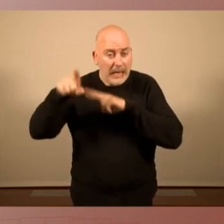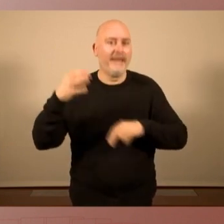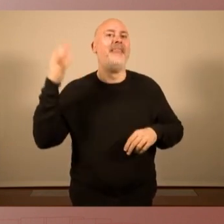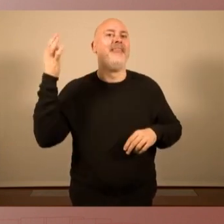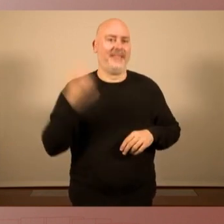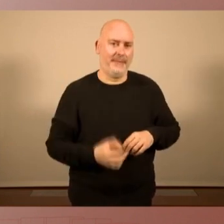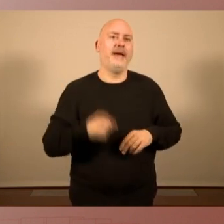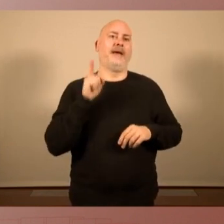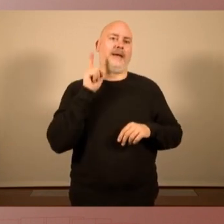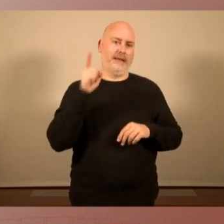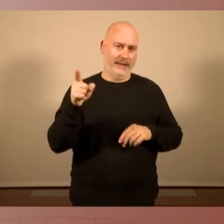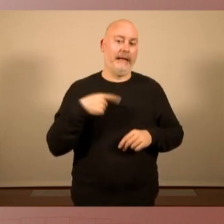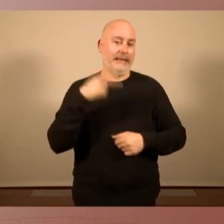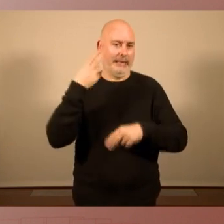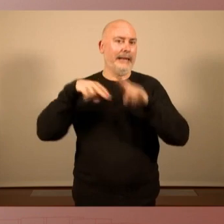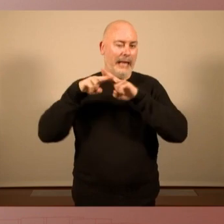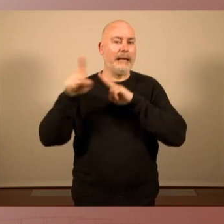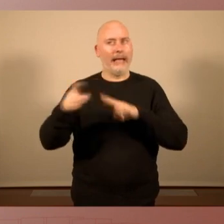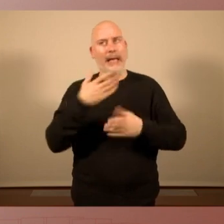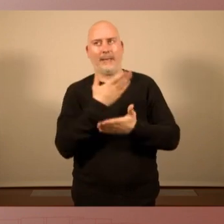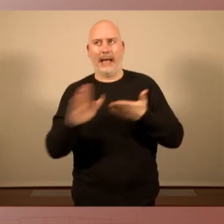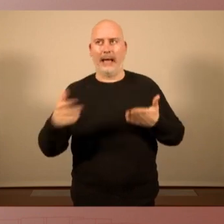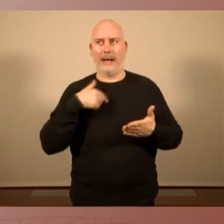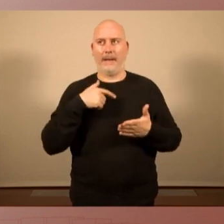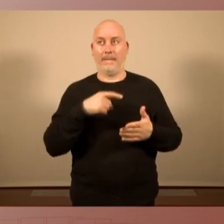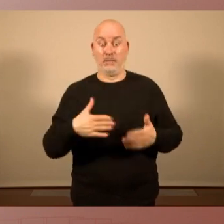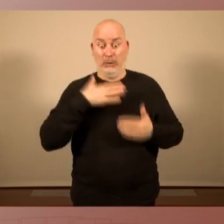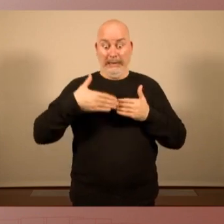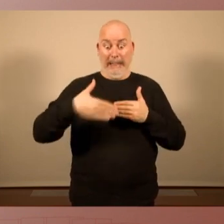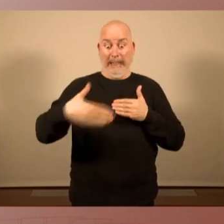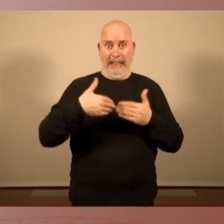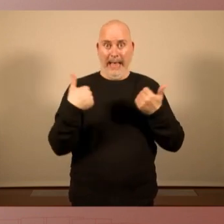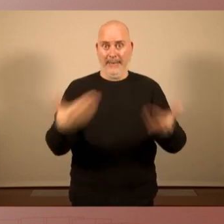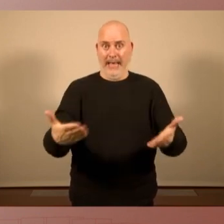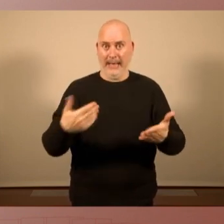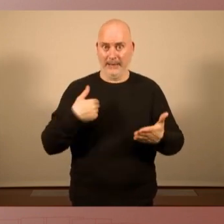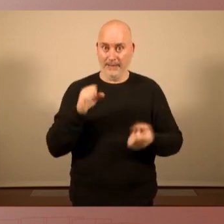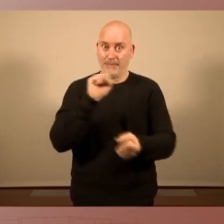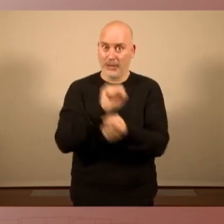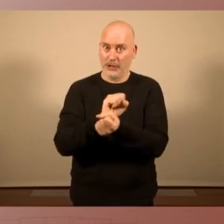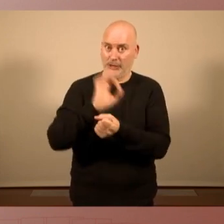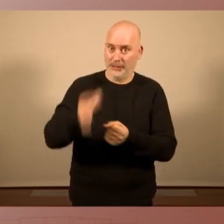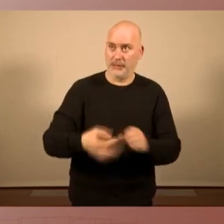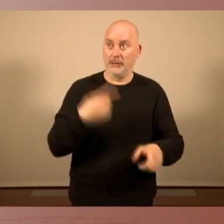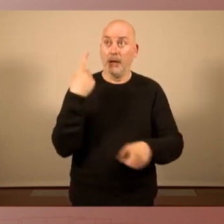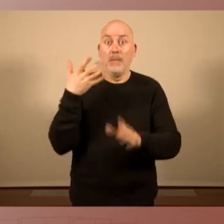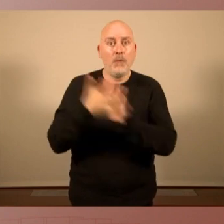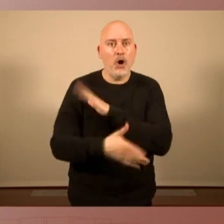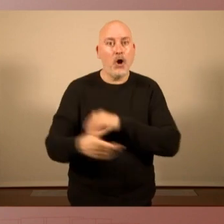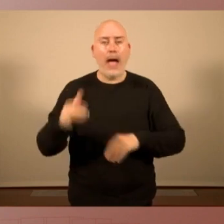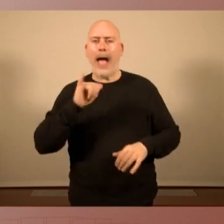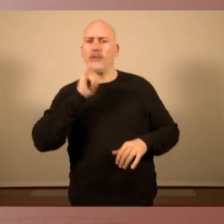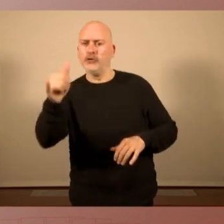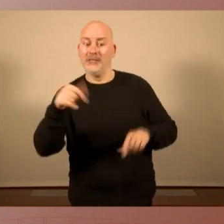independentistes, per exemple, que potser d'aquí poc sí que entren a la presó, perquè s'enfronten precisament a acusacions particulars de la Generalitat,